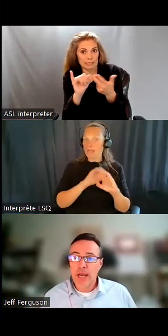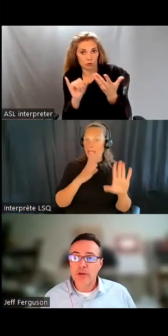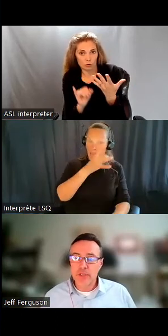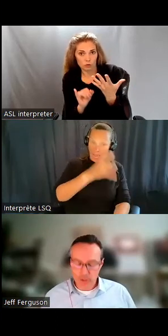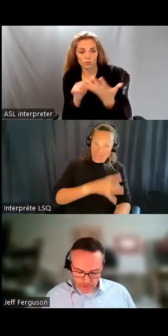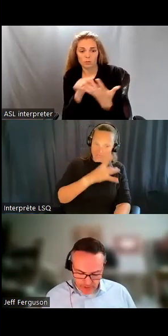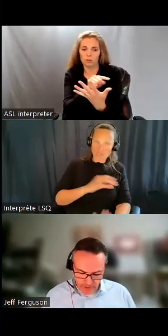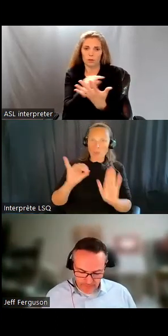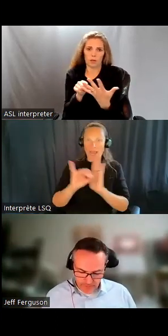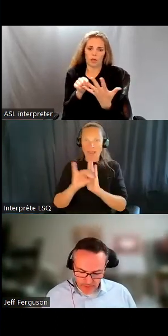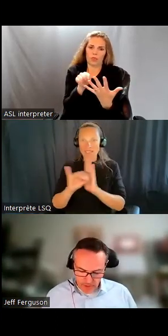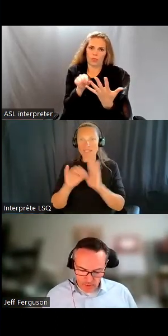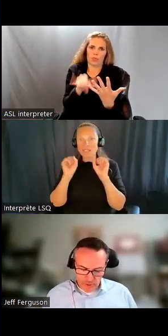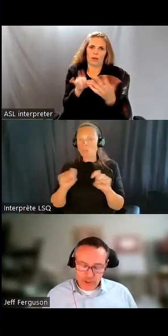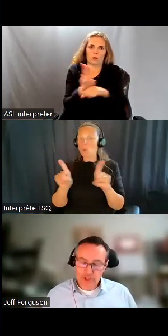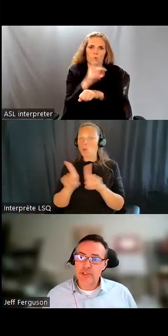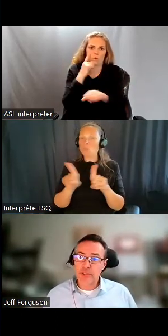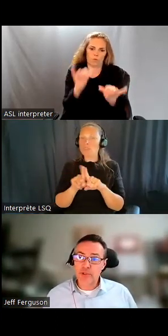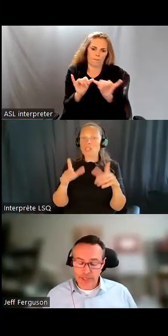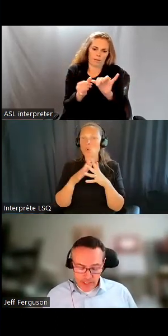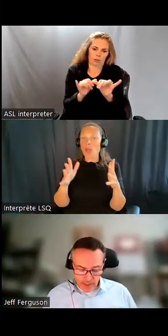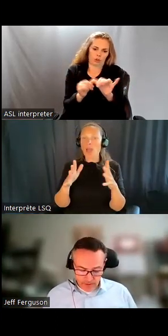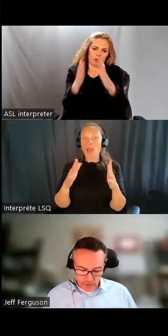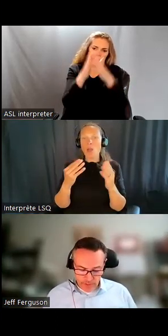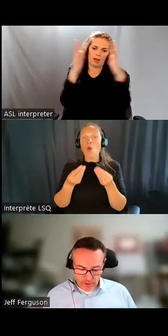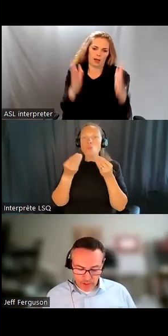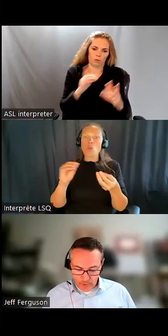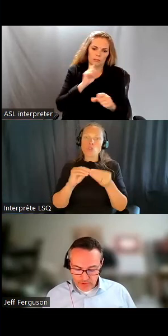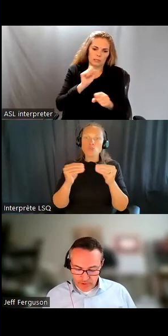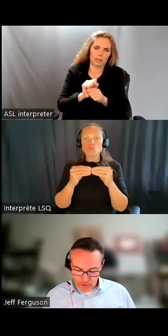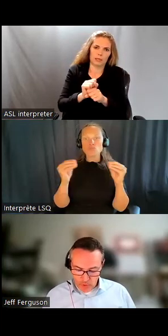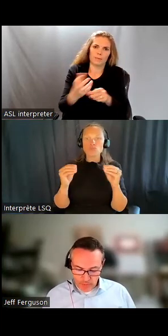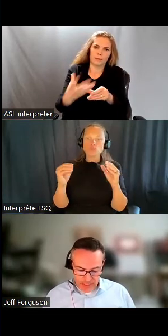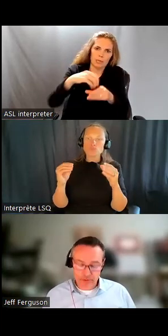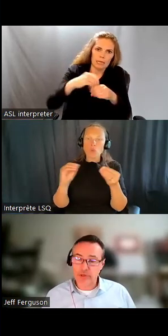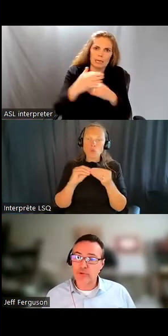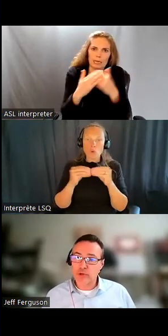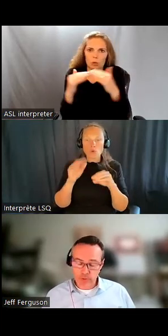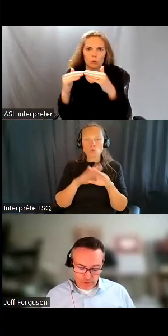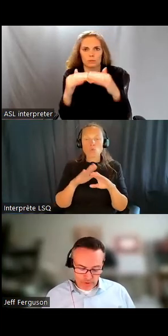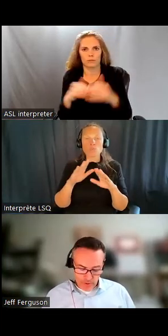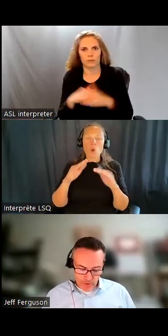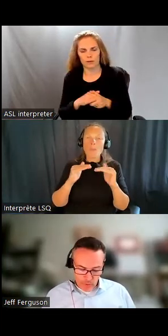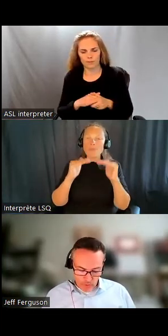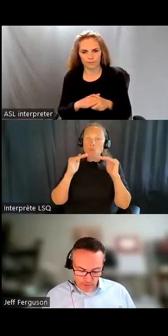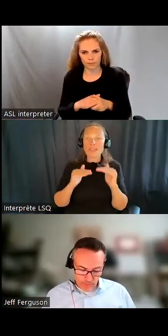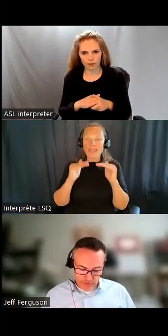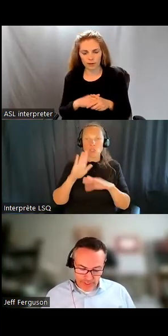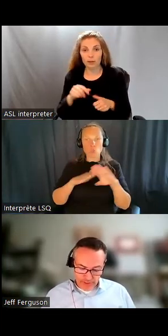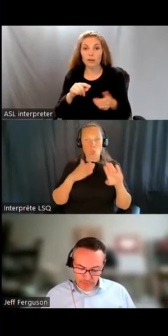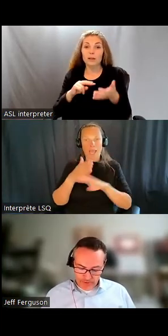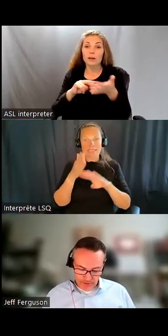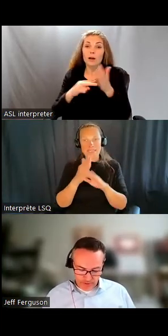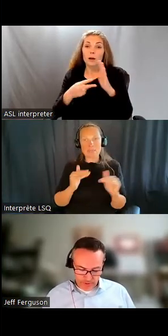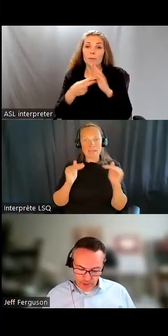mesurer ce qu'on appelle l'inclusivité du logement, c'est-à-dire le degré dont le